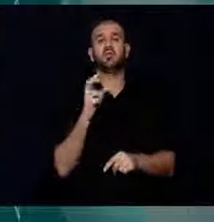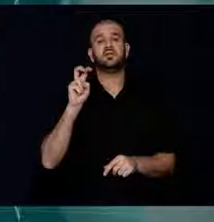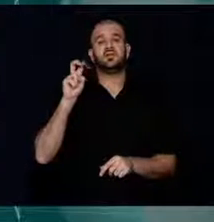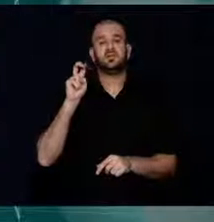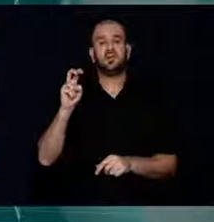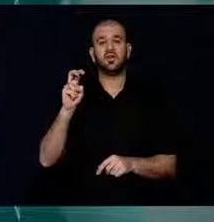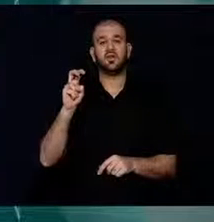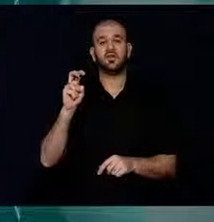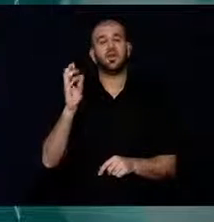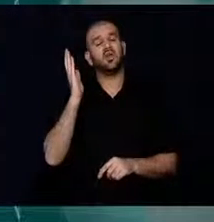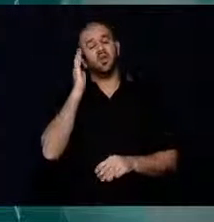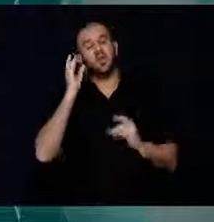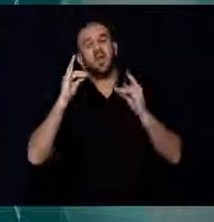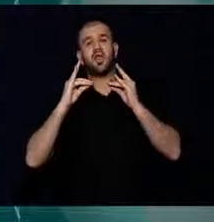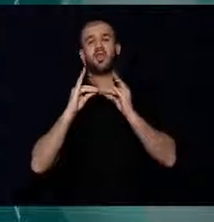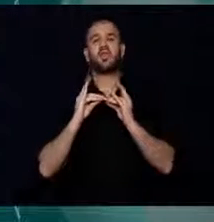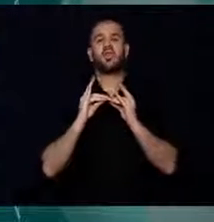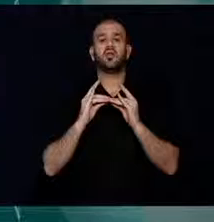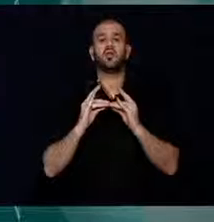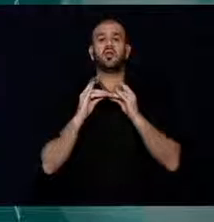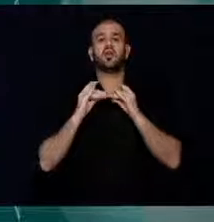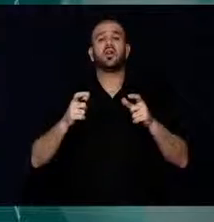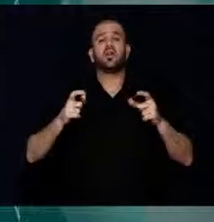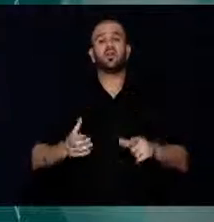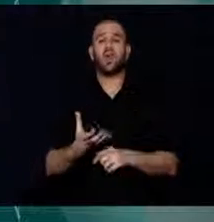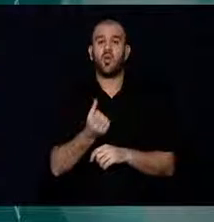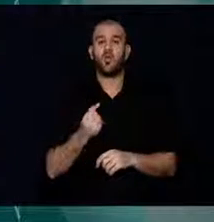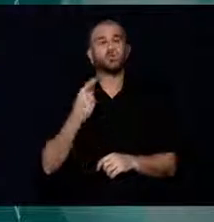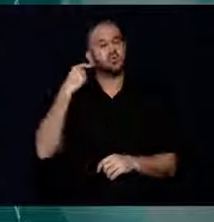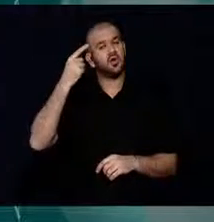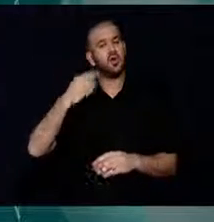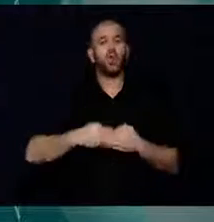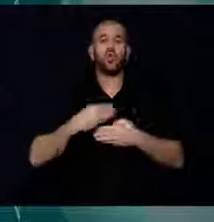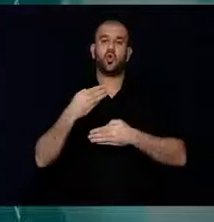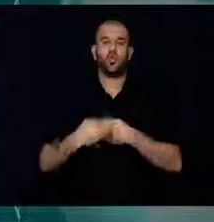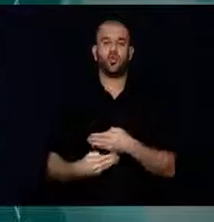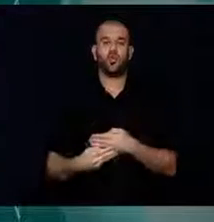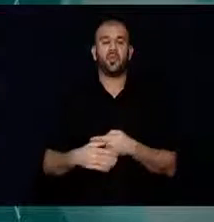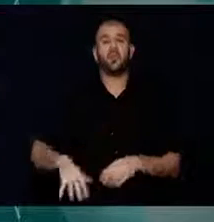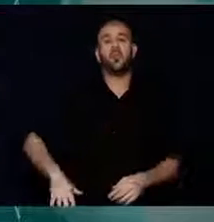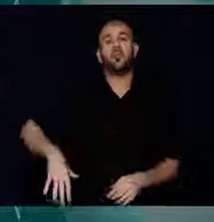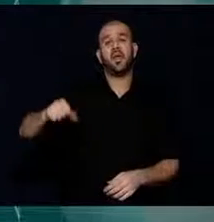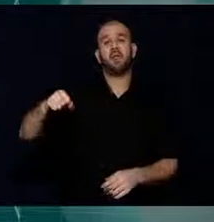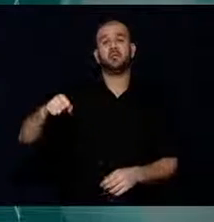Merkezin, Temmuz 2017'de tamamlanması hedefleniyor.